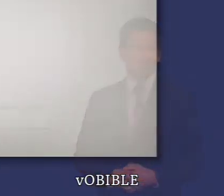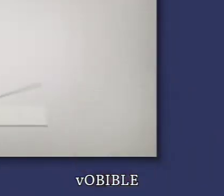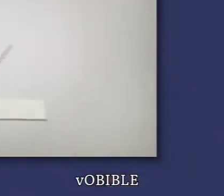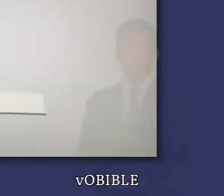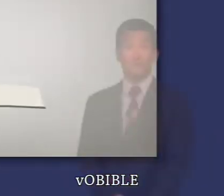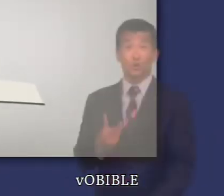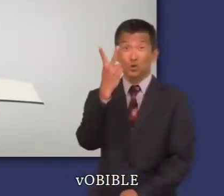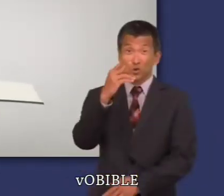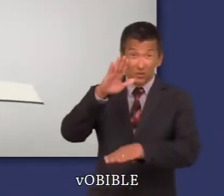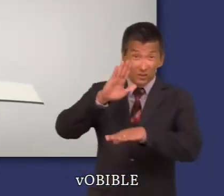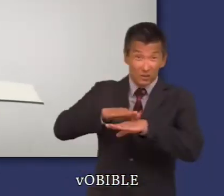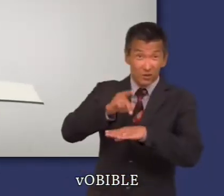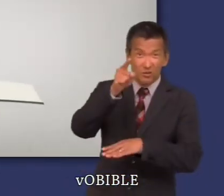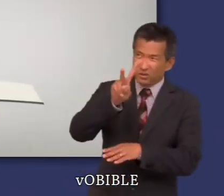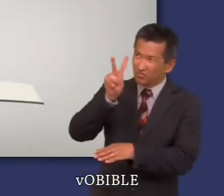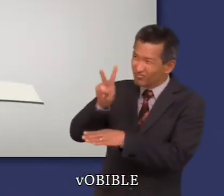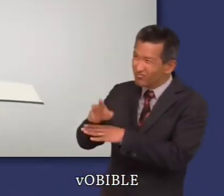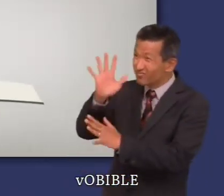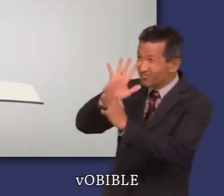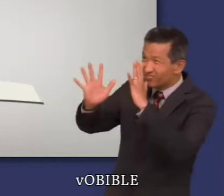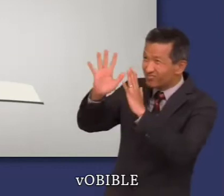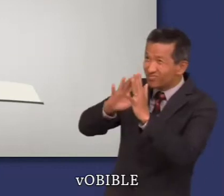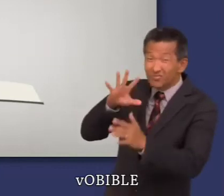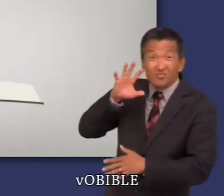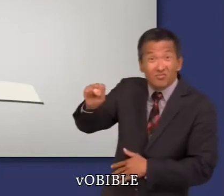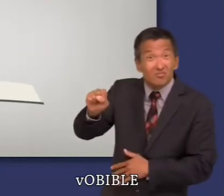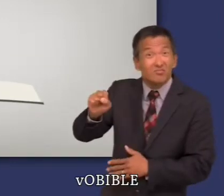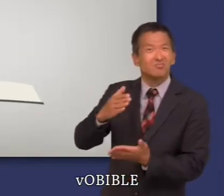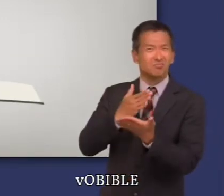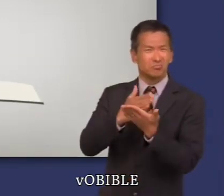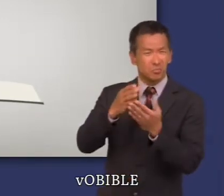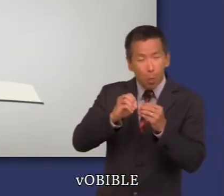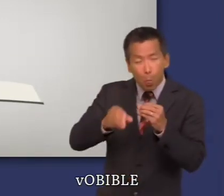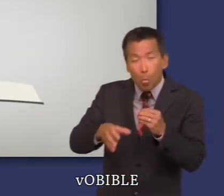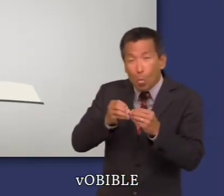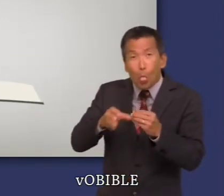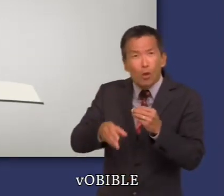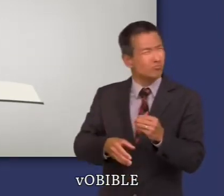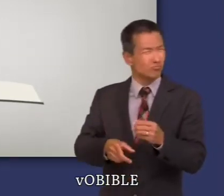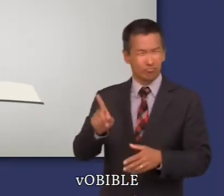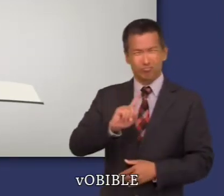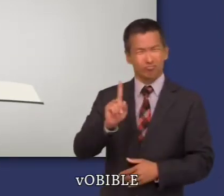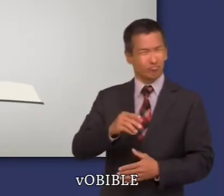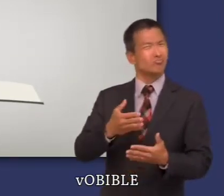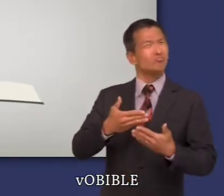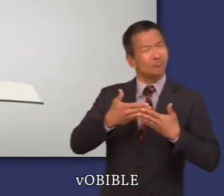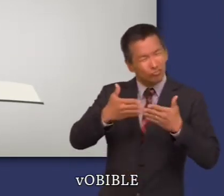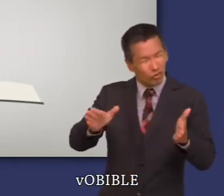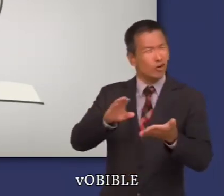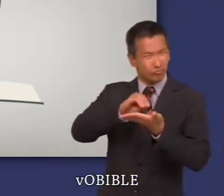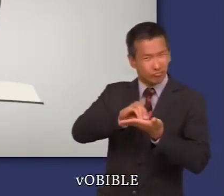Au cours de votre lecture de 2 Samuel, voyez avec quelle honnêteté les prophètes de Dieu ont raconté l'histoire d'Israël.